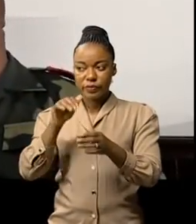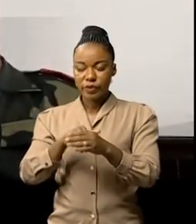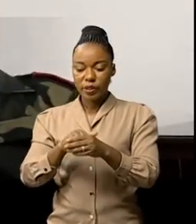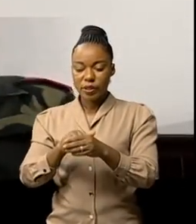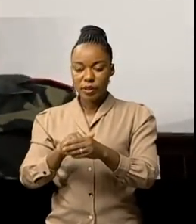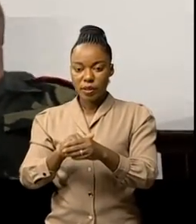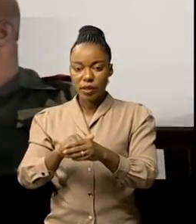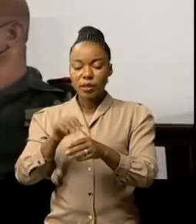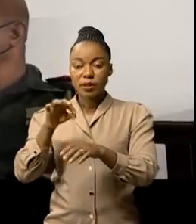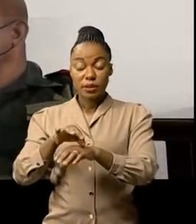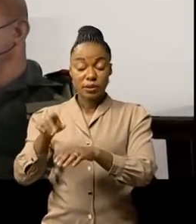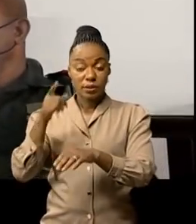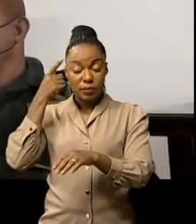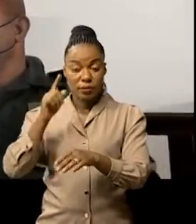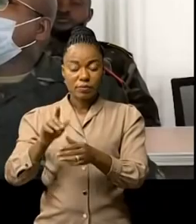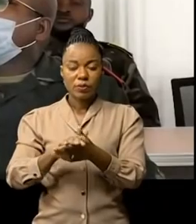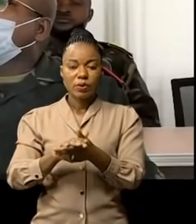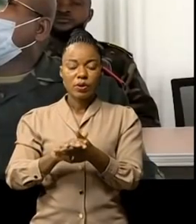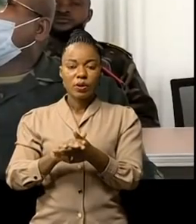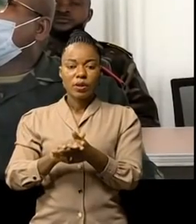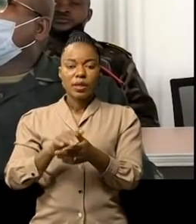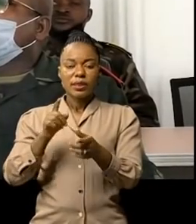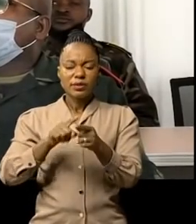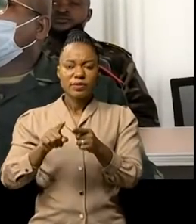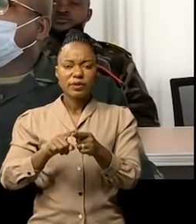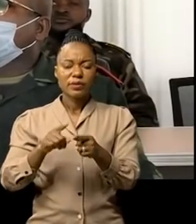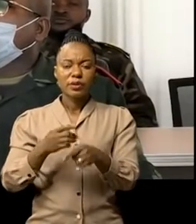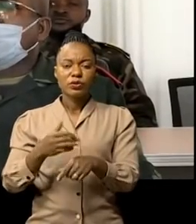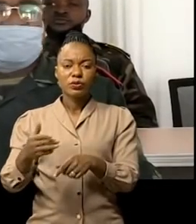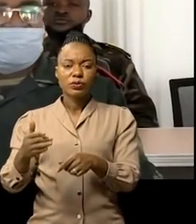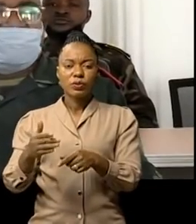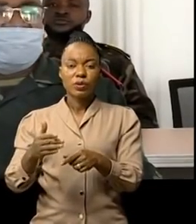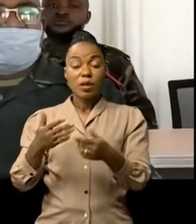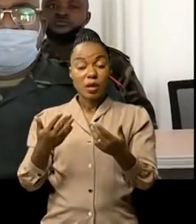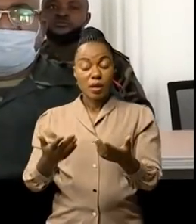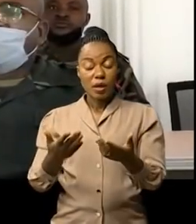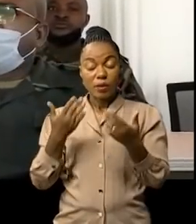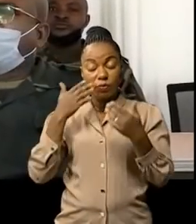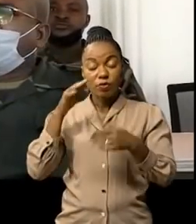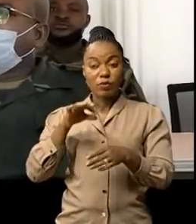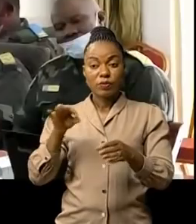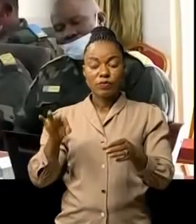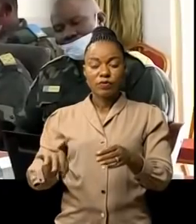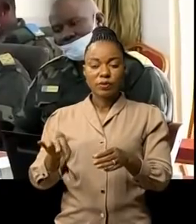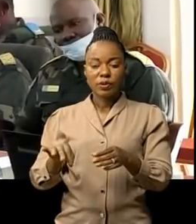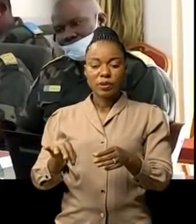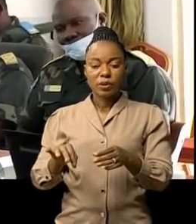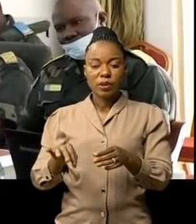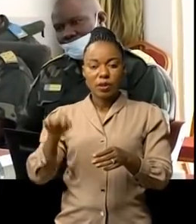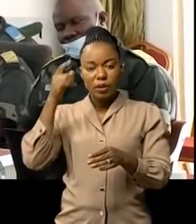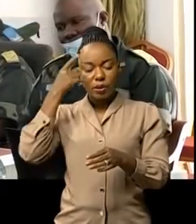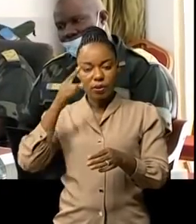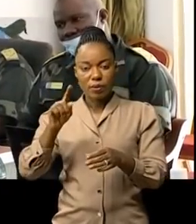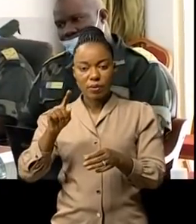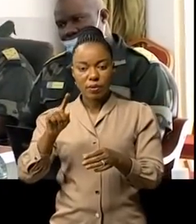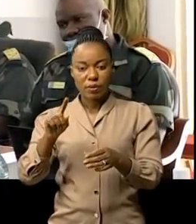'était l'occasion de faire le bilan obtenu des différentes opérations militaires ainsi que de peaufiner des stratégies pour que la population du